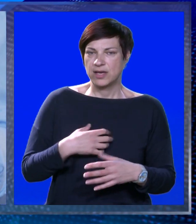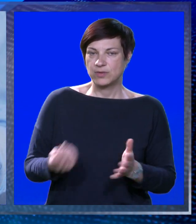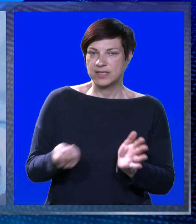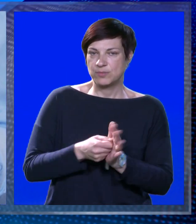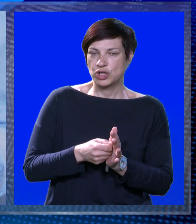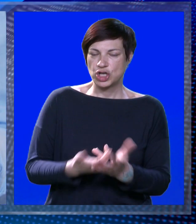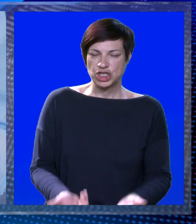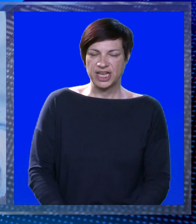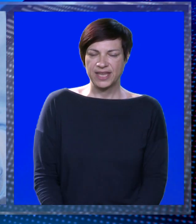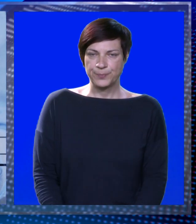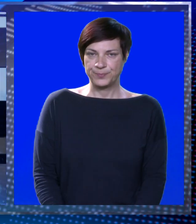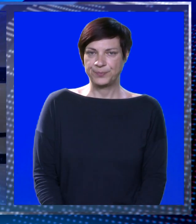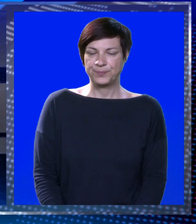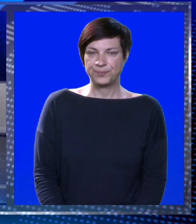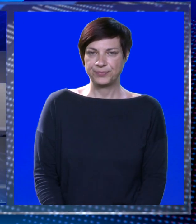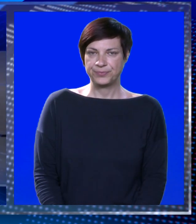negoduju zbog trošenja novca.